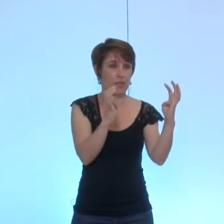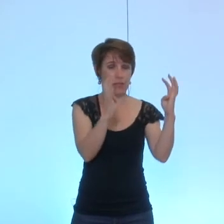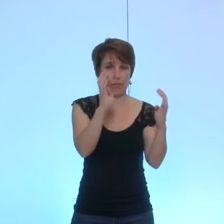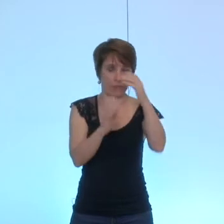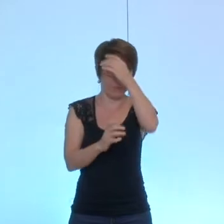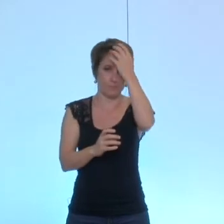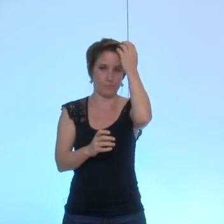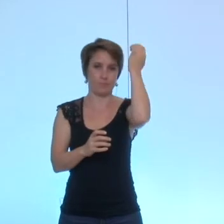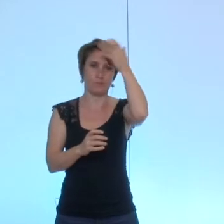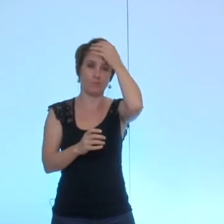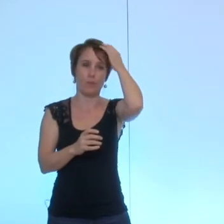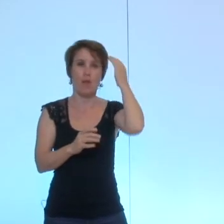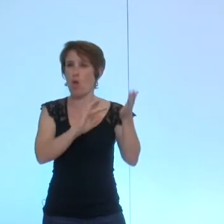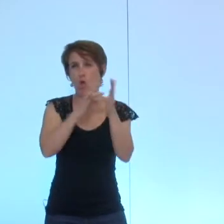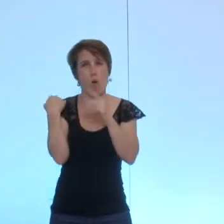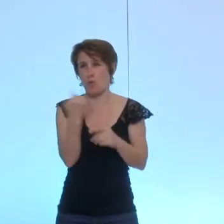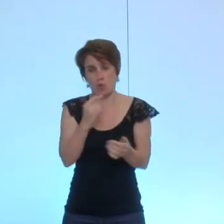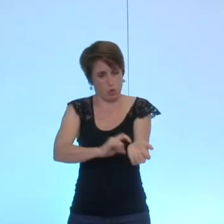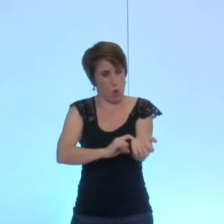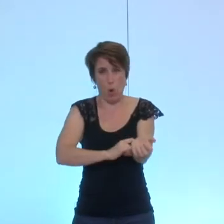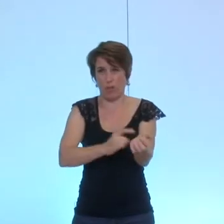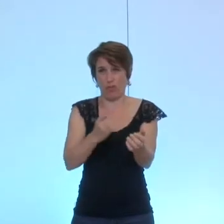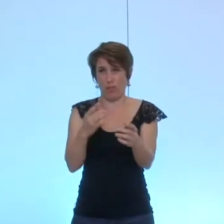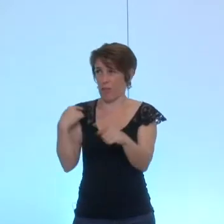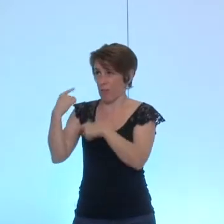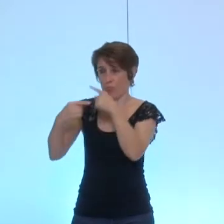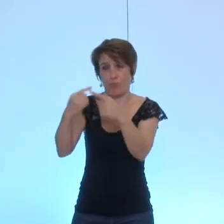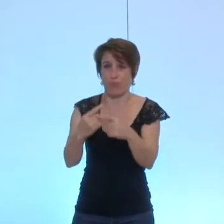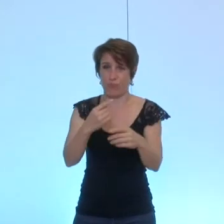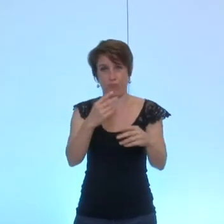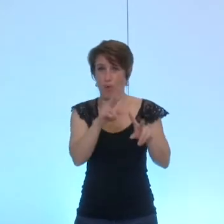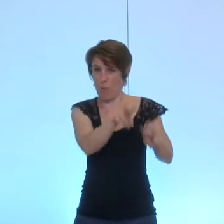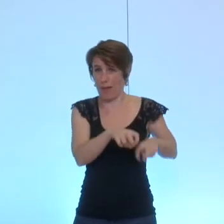d'une manière ou d'une autre effectivement et nous n'oublions pas qu nous nourrissent allez